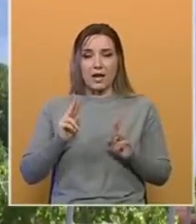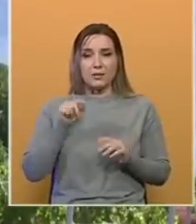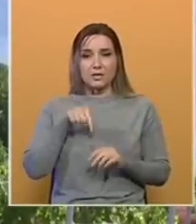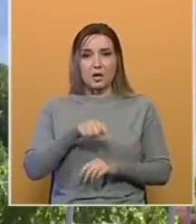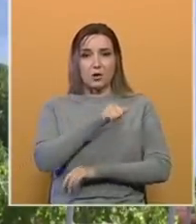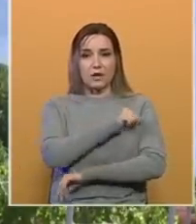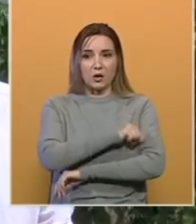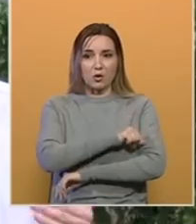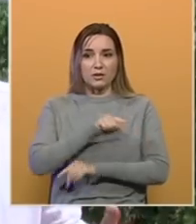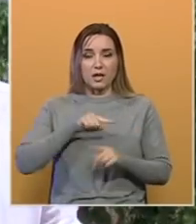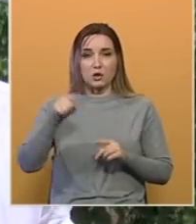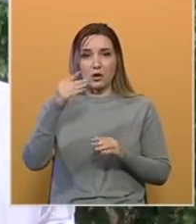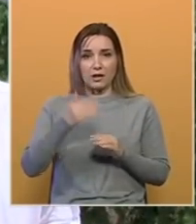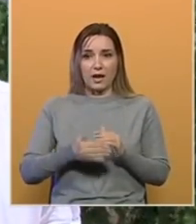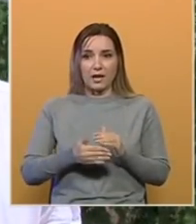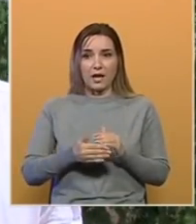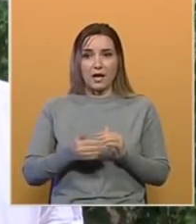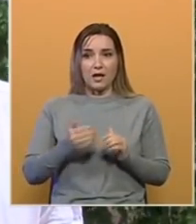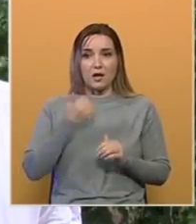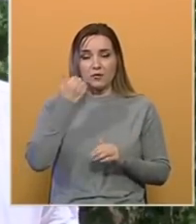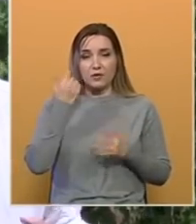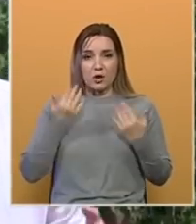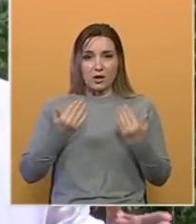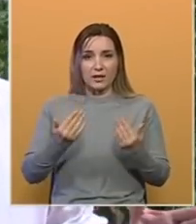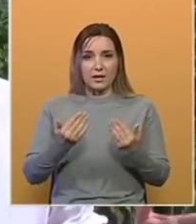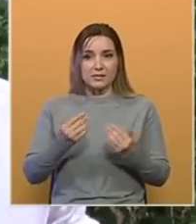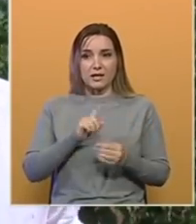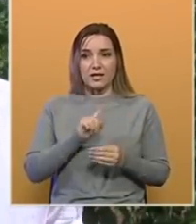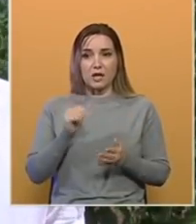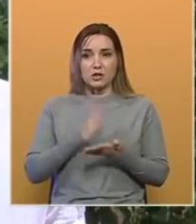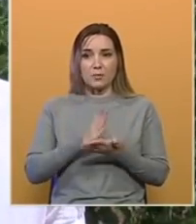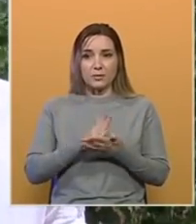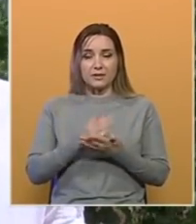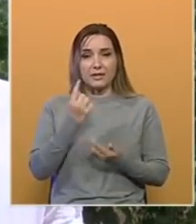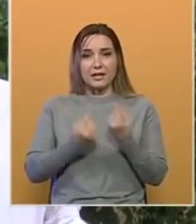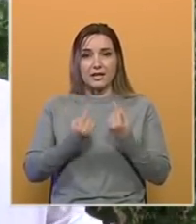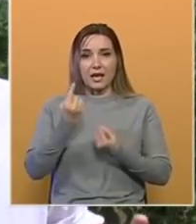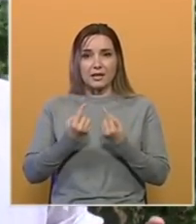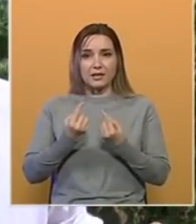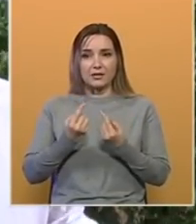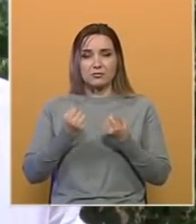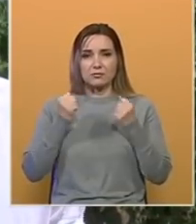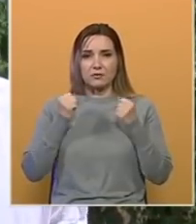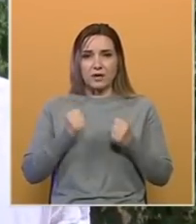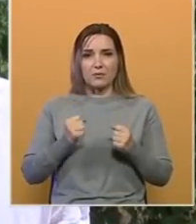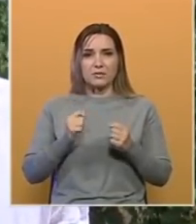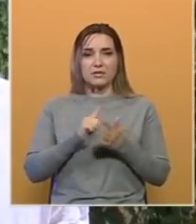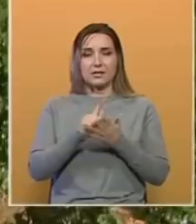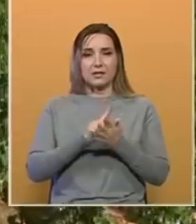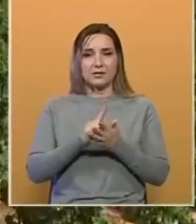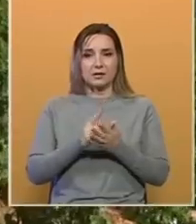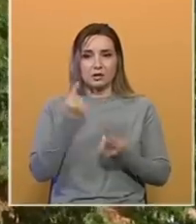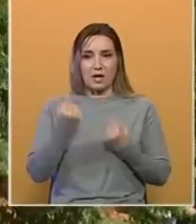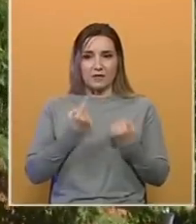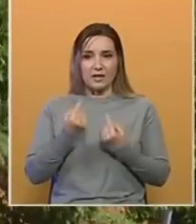ove godine do kraja vinogradarske sezone neće biti nekih ekstremnih vremenskih dešavanja.